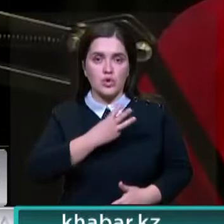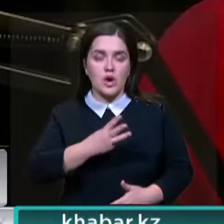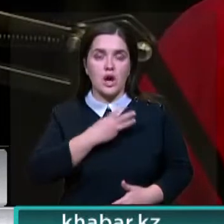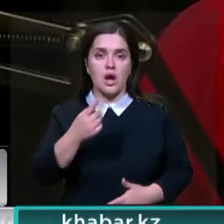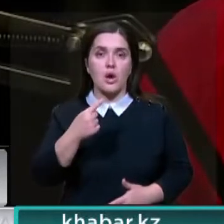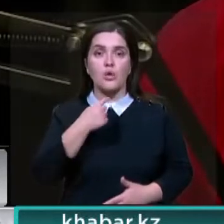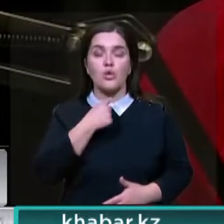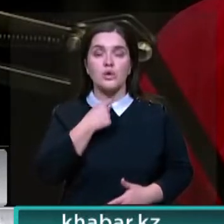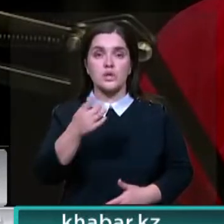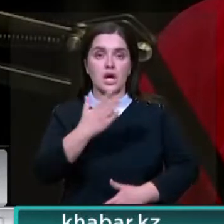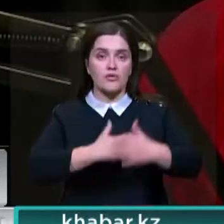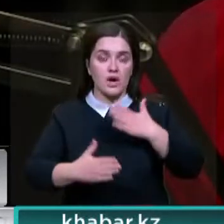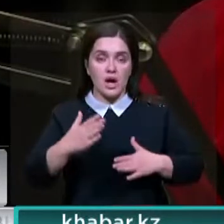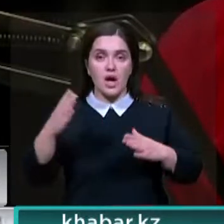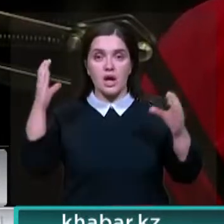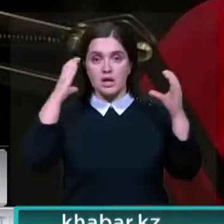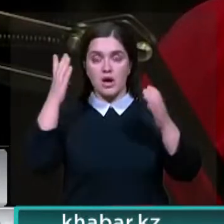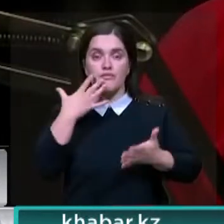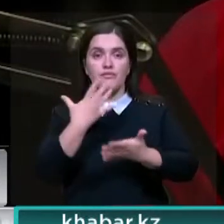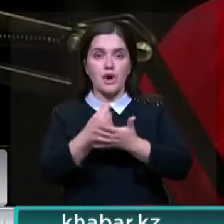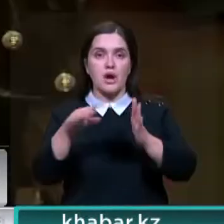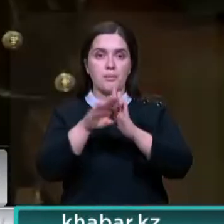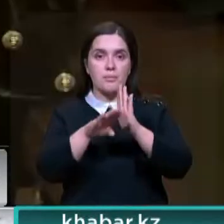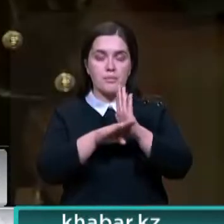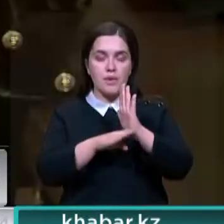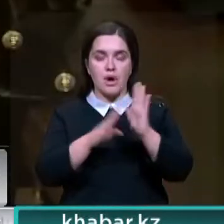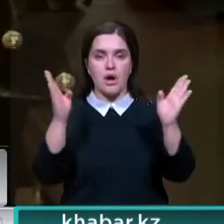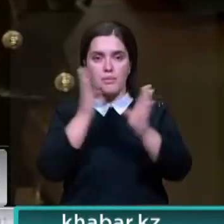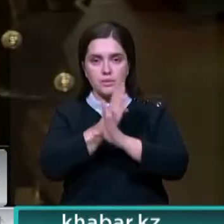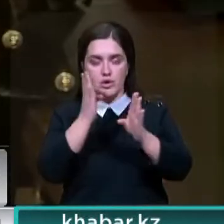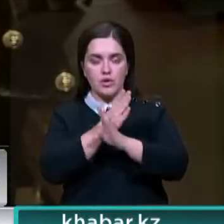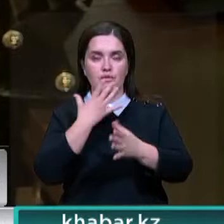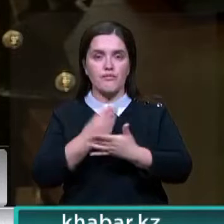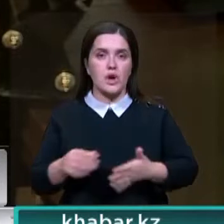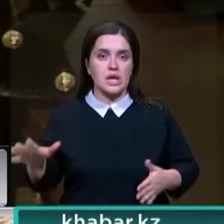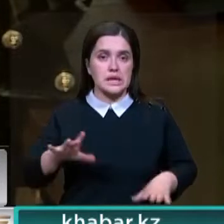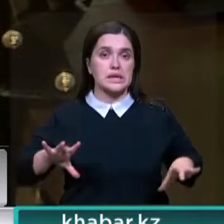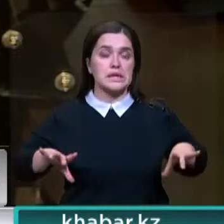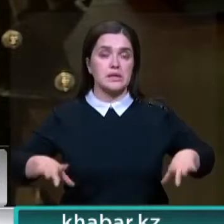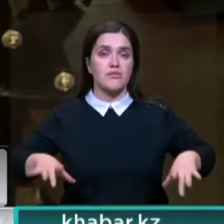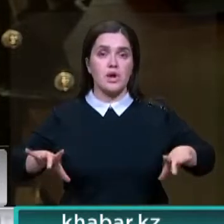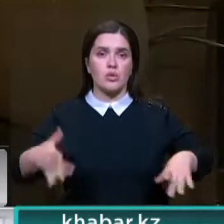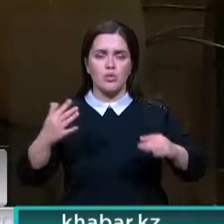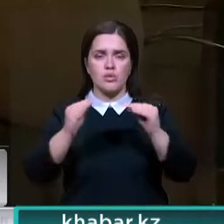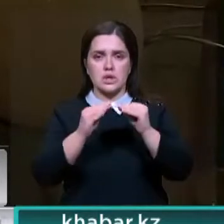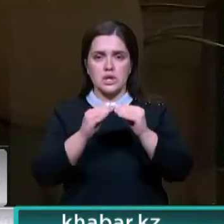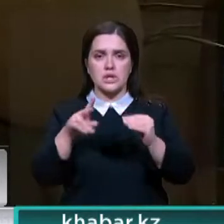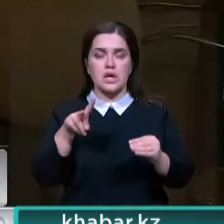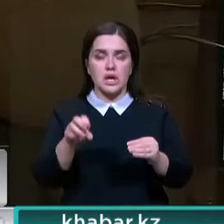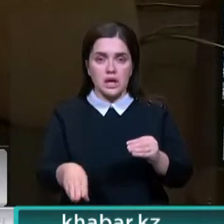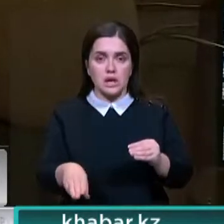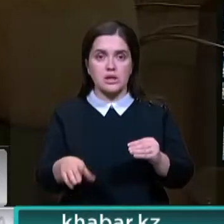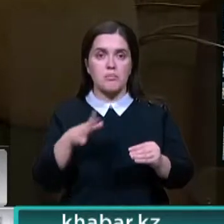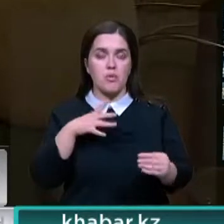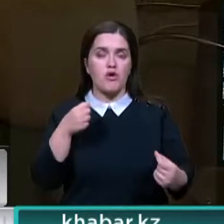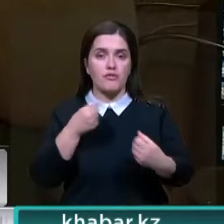голос инклюзивного радио. Мужчины – своя программа о природе родного края. В инвалидной коляске Нурбек больше 10 лет, с тех пор, как